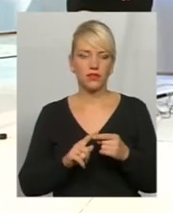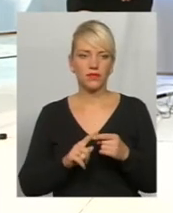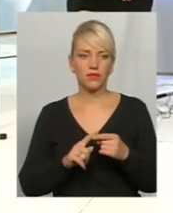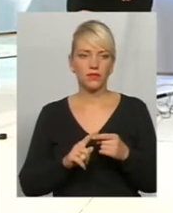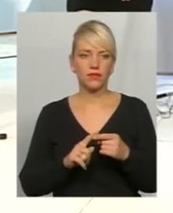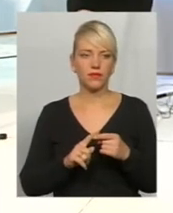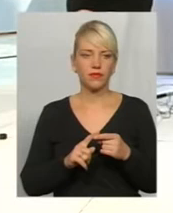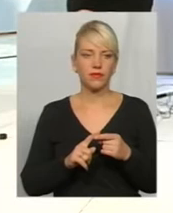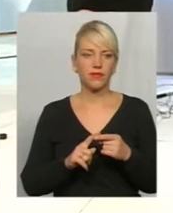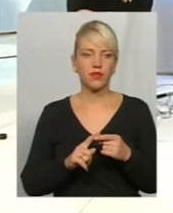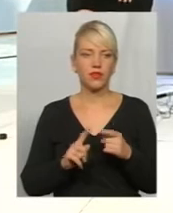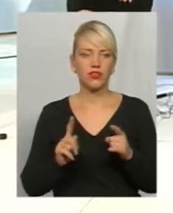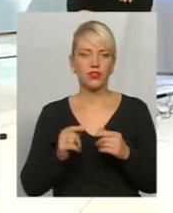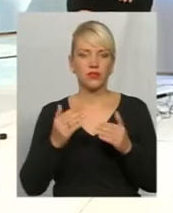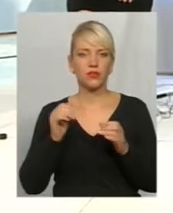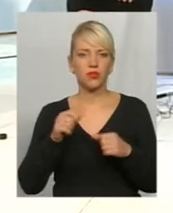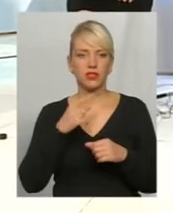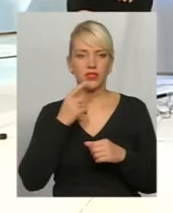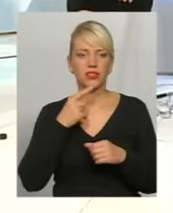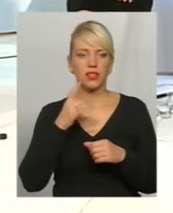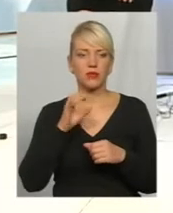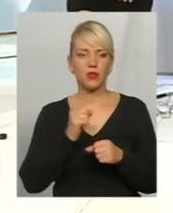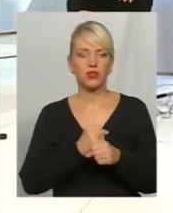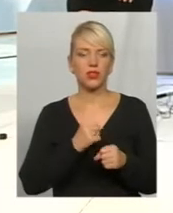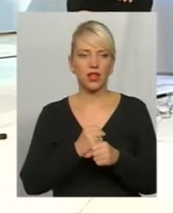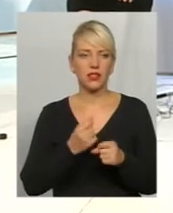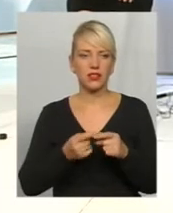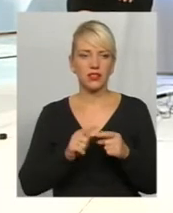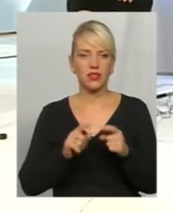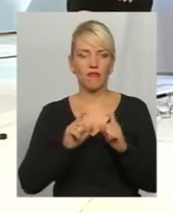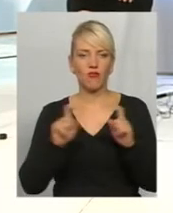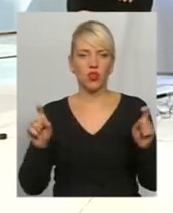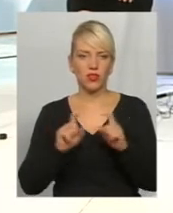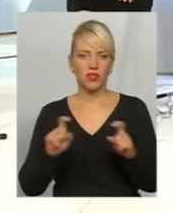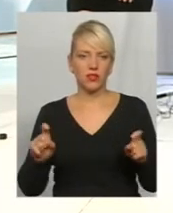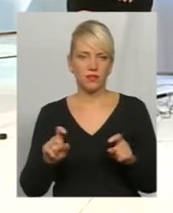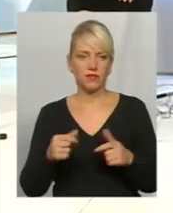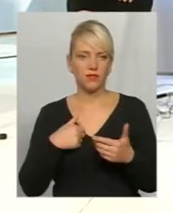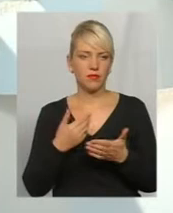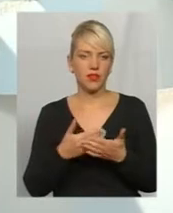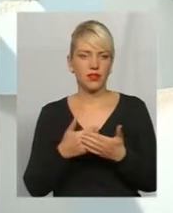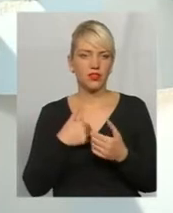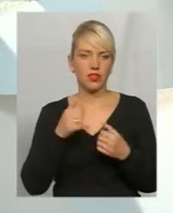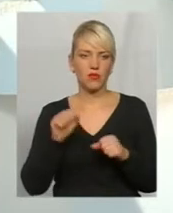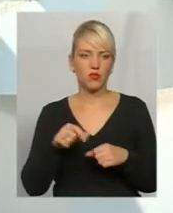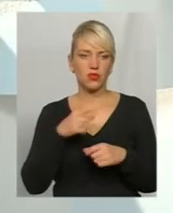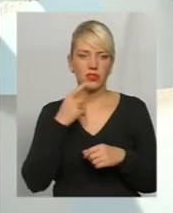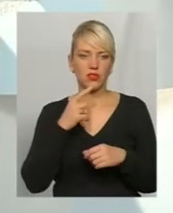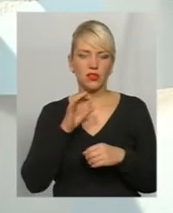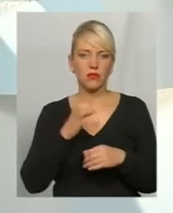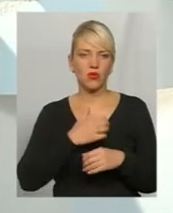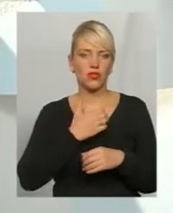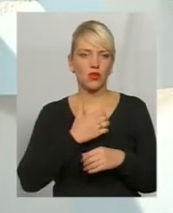Що про їхню діяльність ви можете сказати, пані Світлана? Про фонди? Так. Ну, практично я можу тільки сказати про страхові